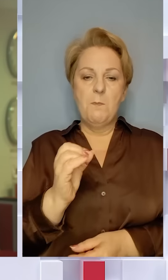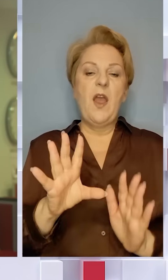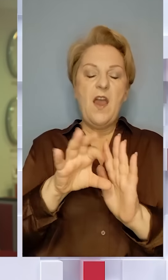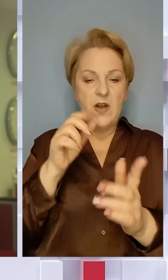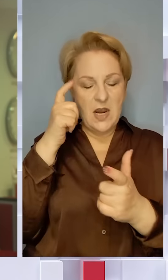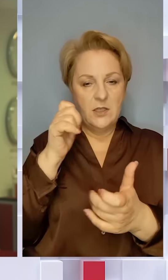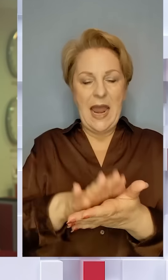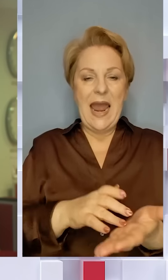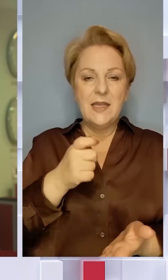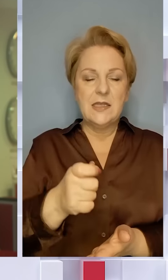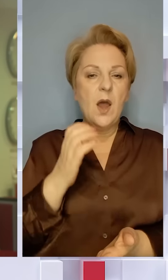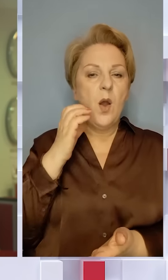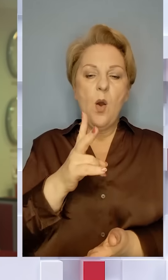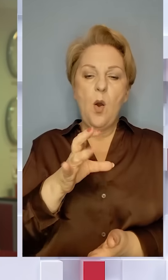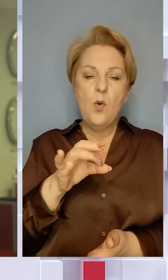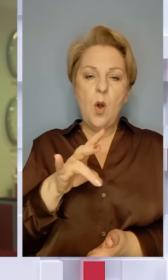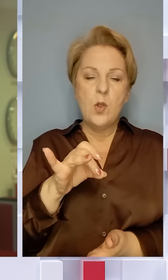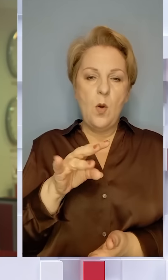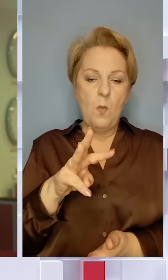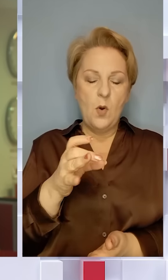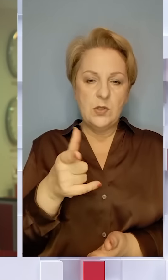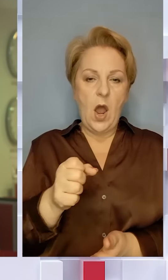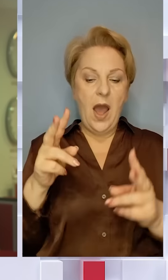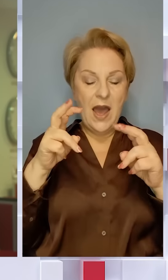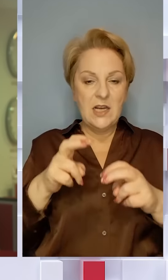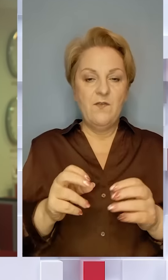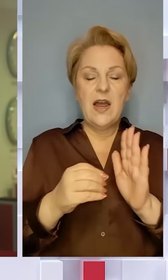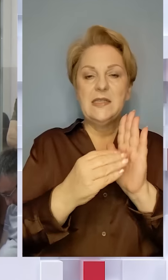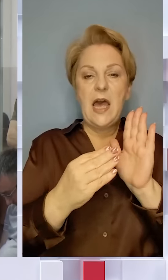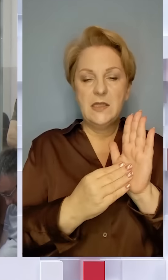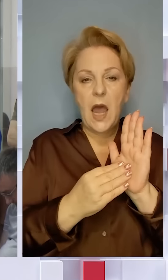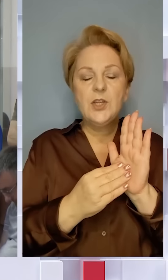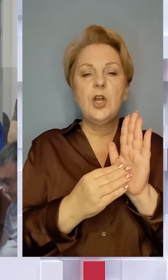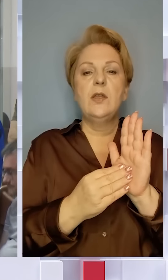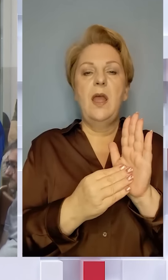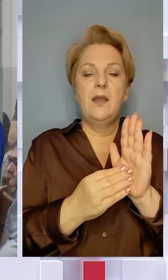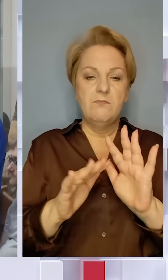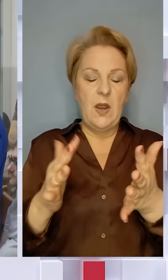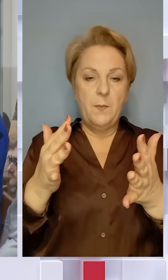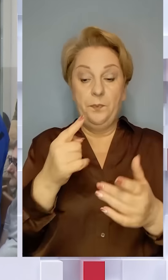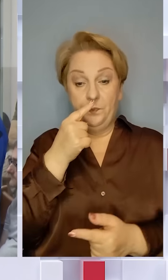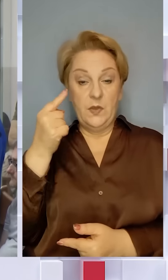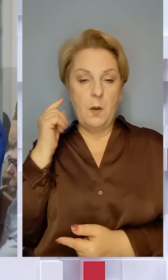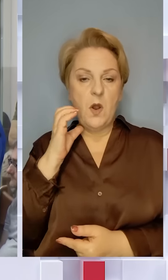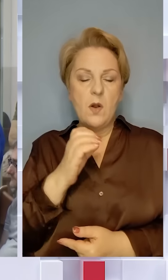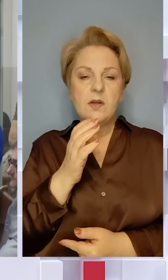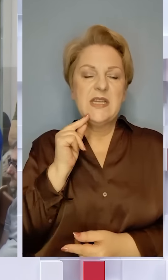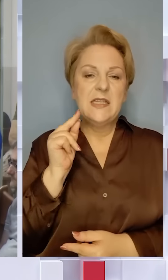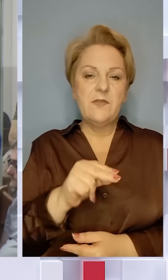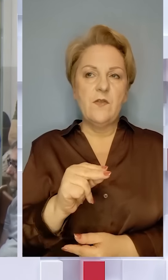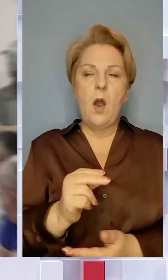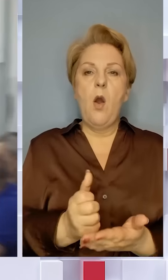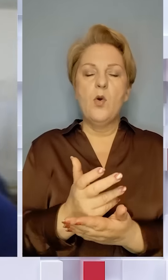відомості із заяв Ігоря Коломойського в ЄРДР і розслідувати зазначені ним епізоди. Напередодні бізнесмен звинуватив кількох